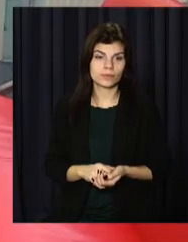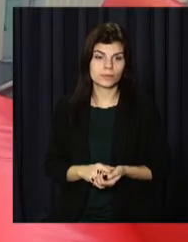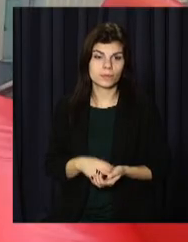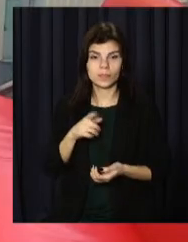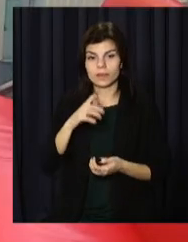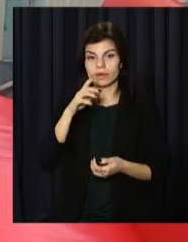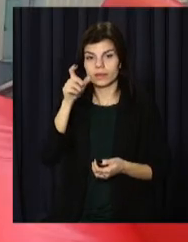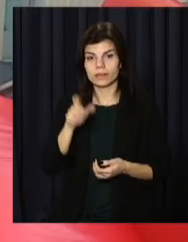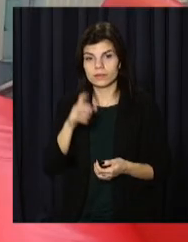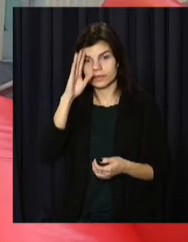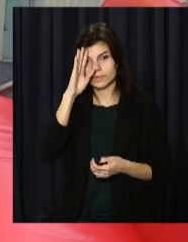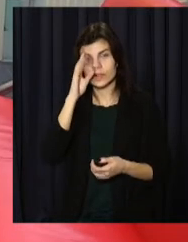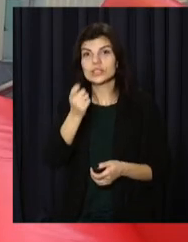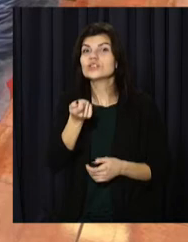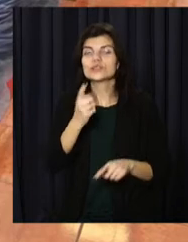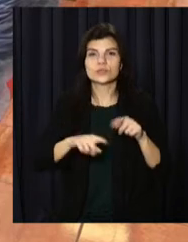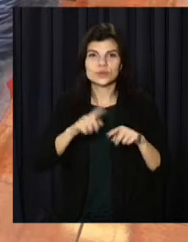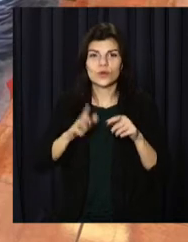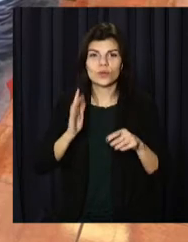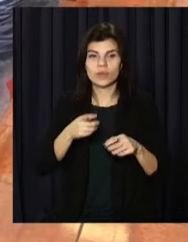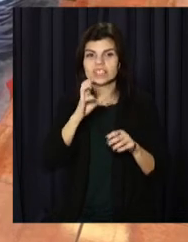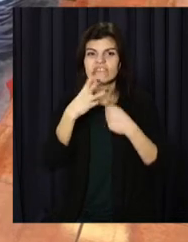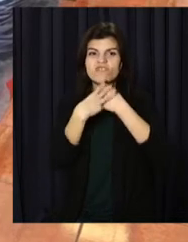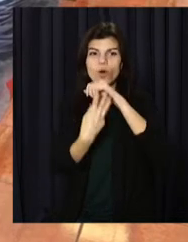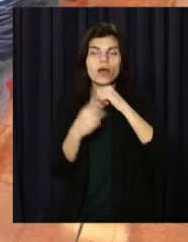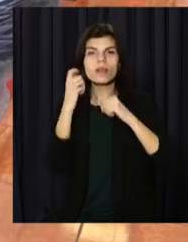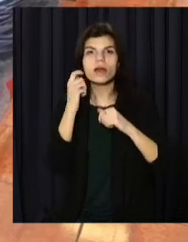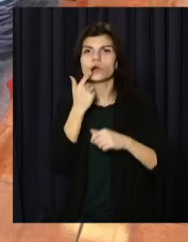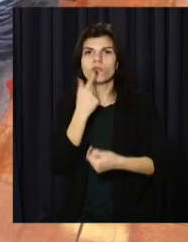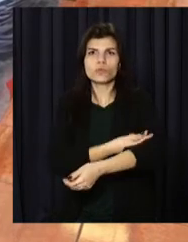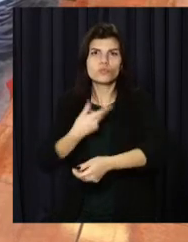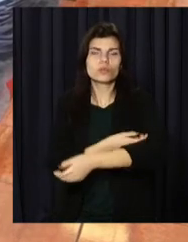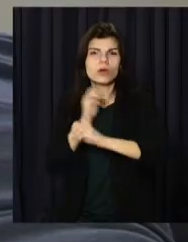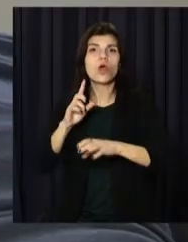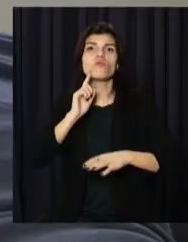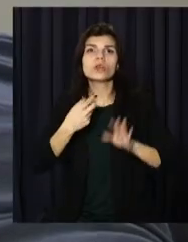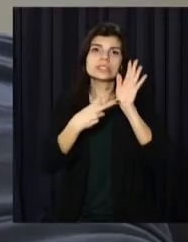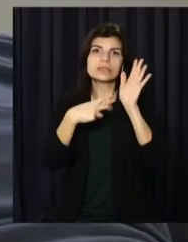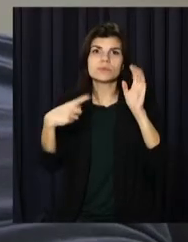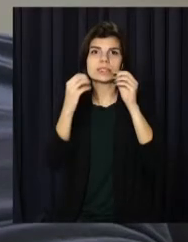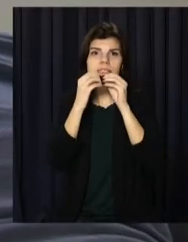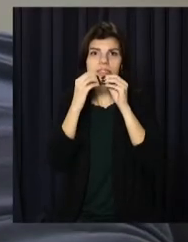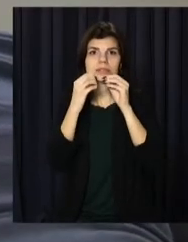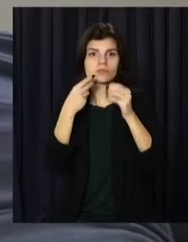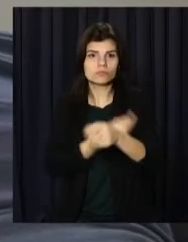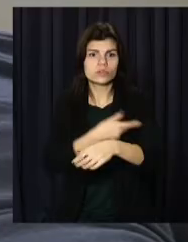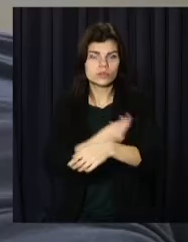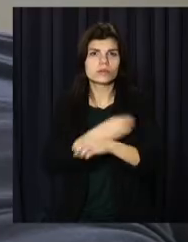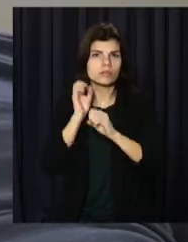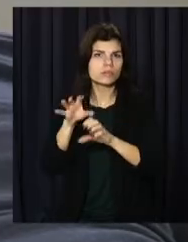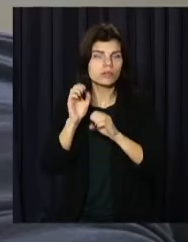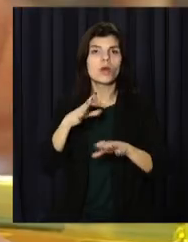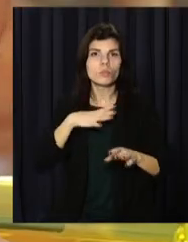Володимир за крок від звання почесного донора. Кров здає з 18 років. У молодості за рік мав від 7 до 10 донацій. Активним був і в